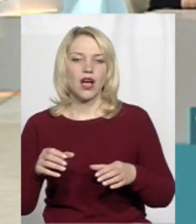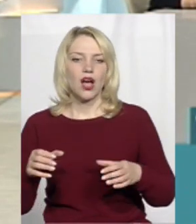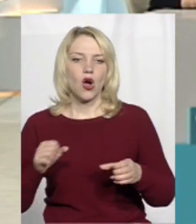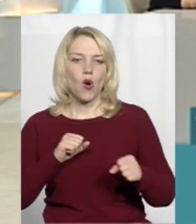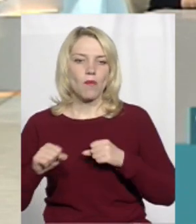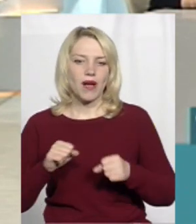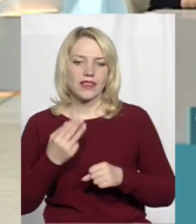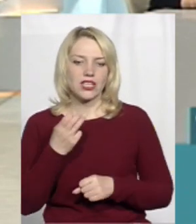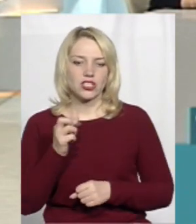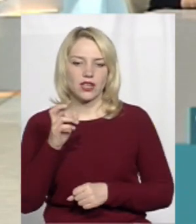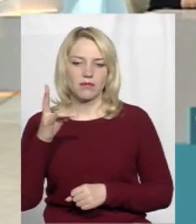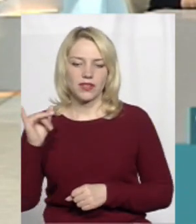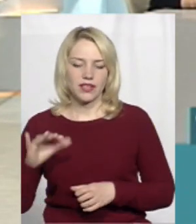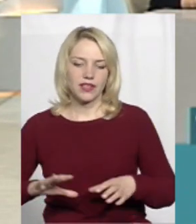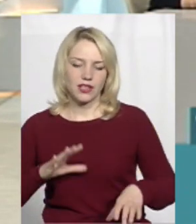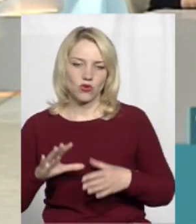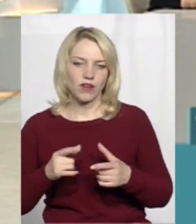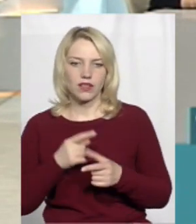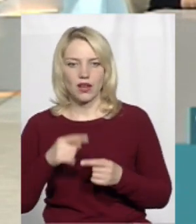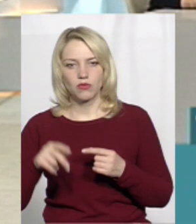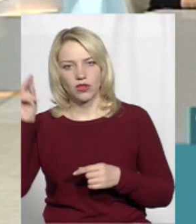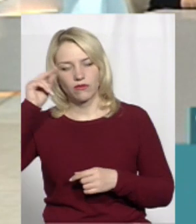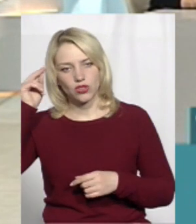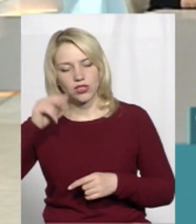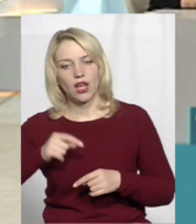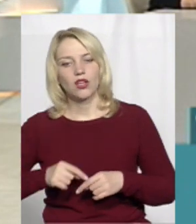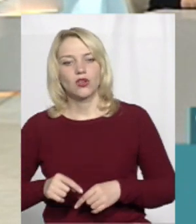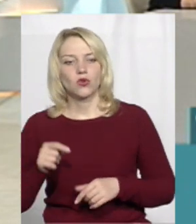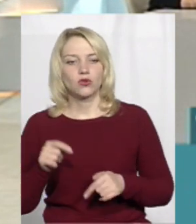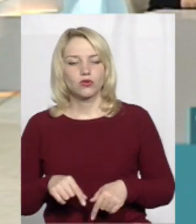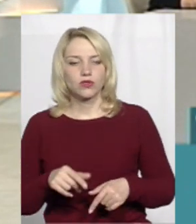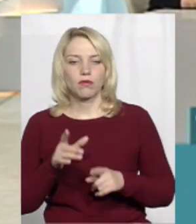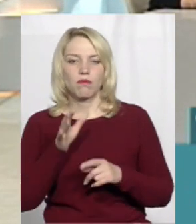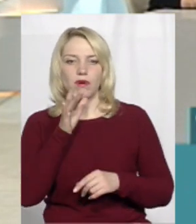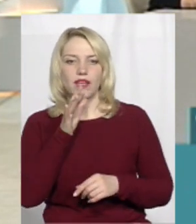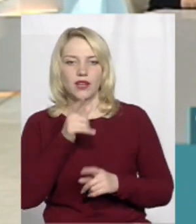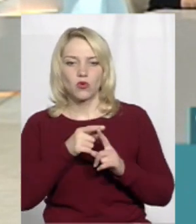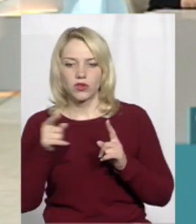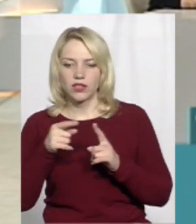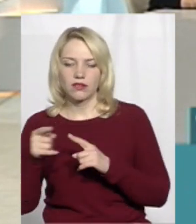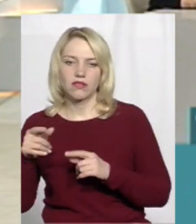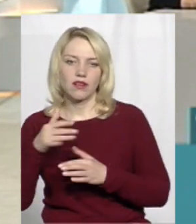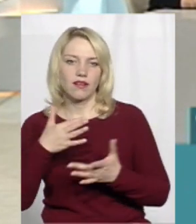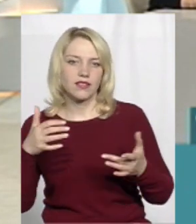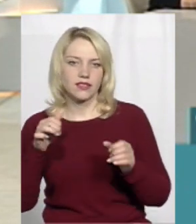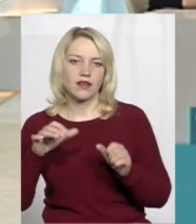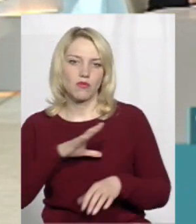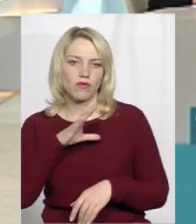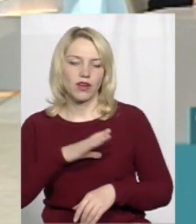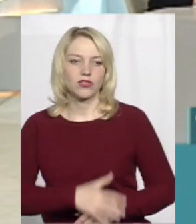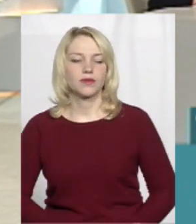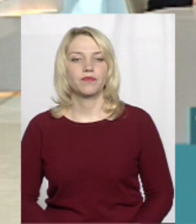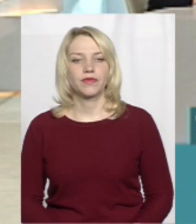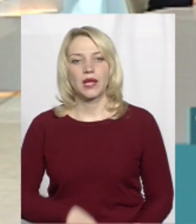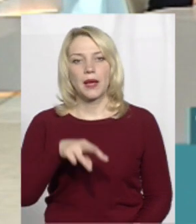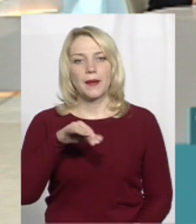тренування або командно-штабне навчання. Тобто, тут періоди різні можуть бути. Пане Михайло,